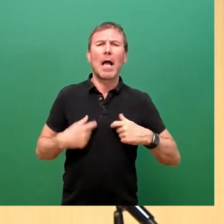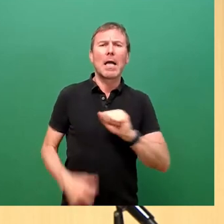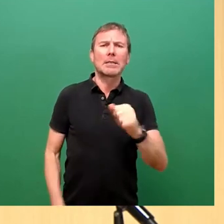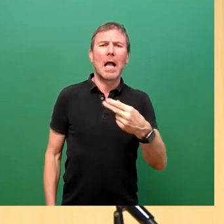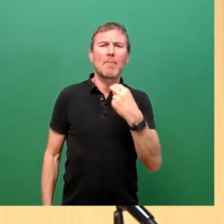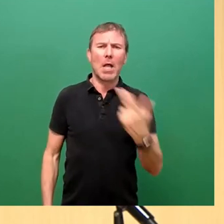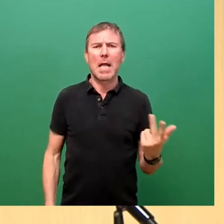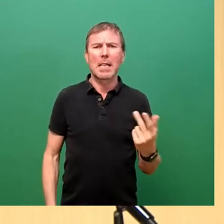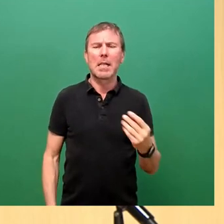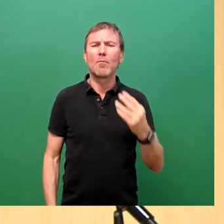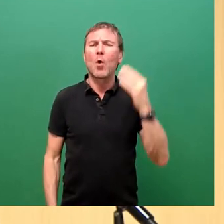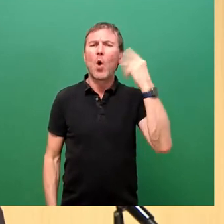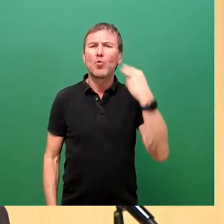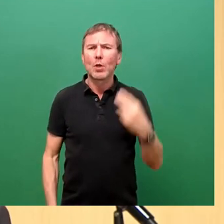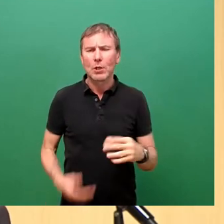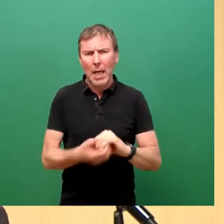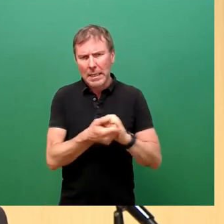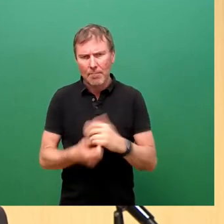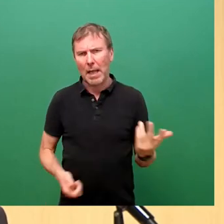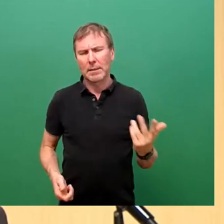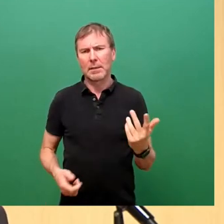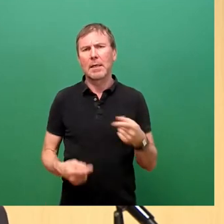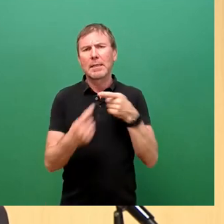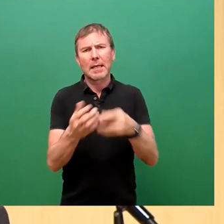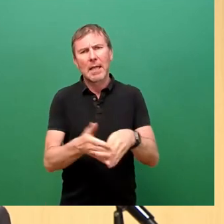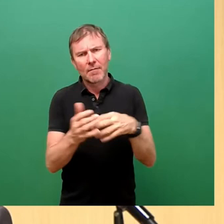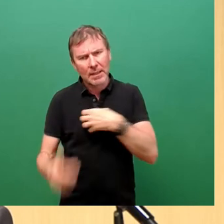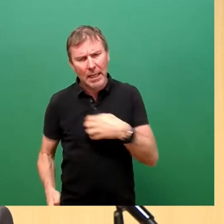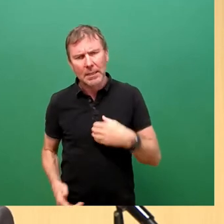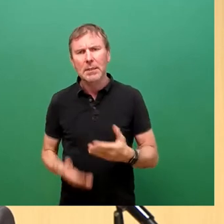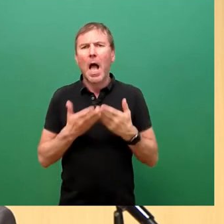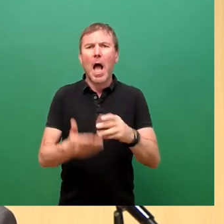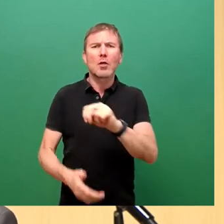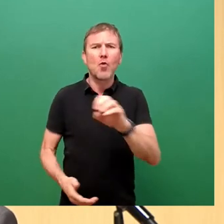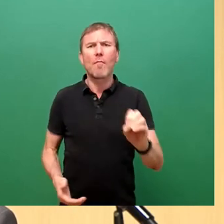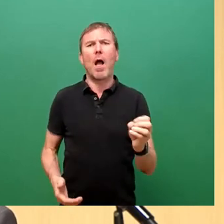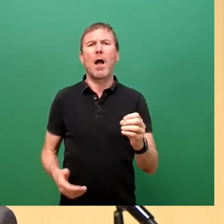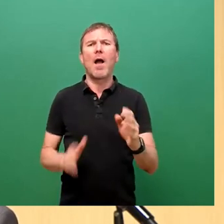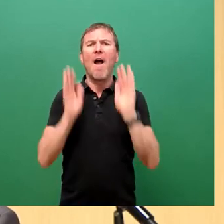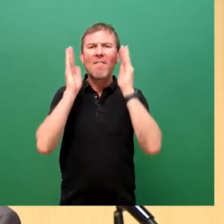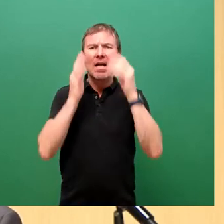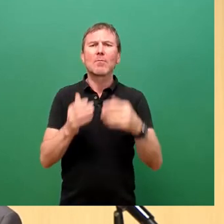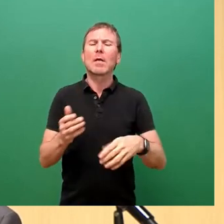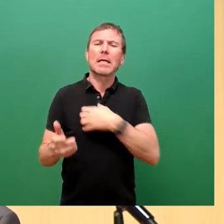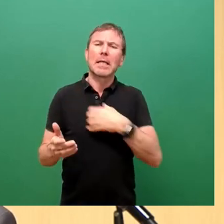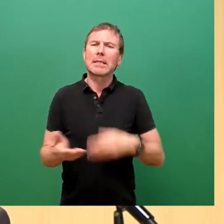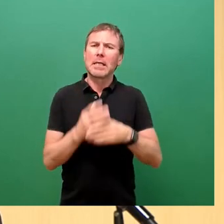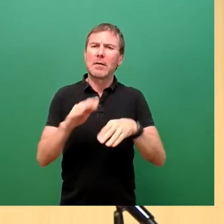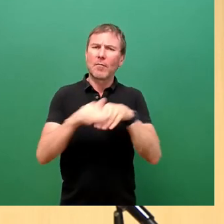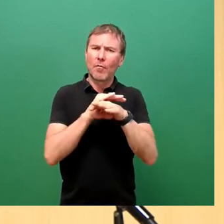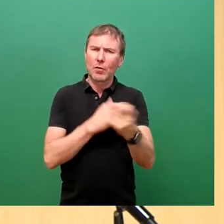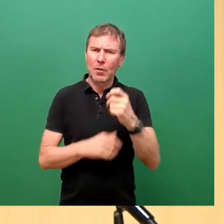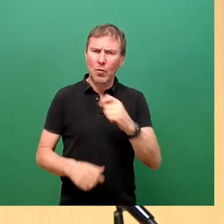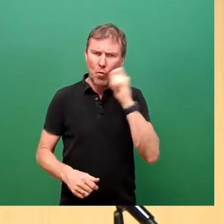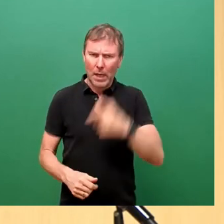jüdische Gemeinde, die Direkthilfe Dresden, Argenova, die Facebook-Gruppe Dresdenhilfe Flüchtlinge aus der Ukraine, Europa